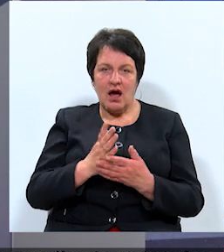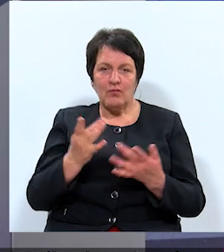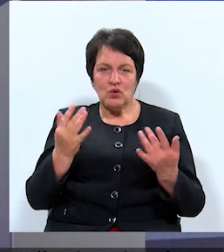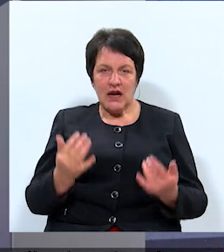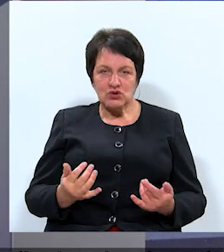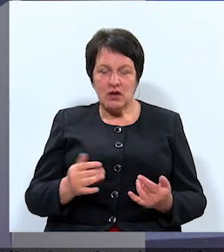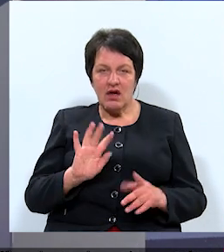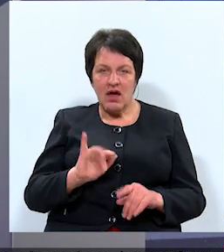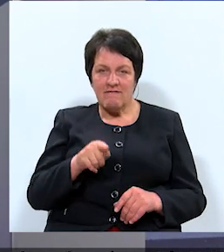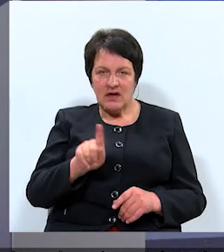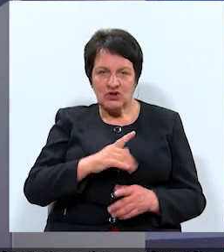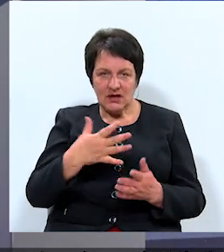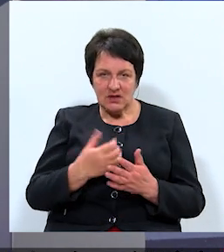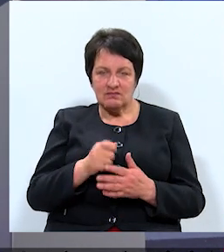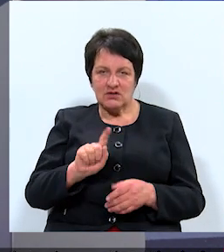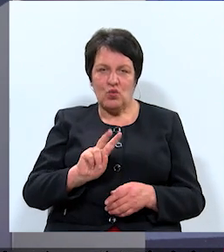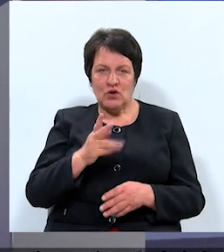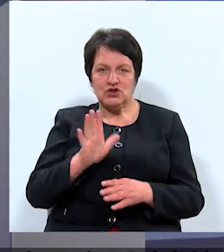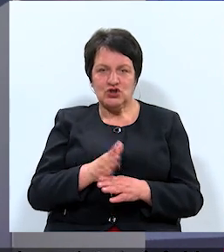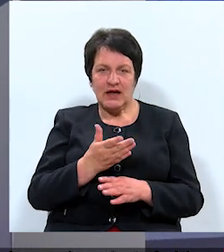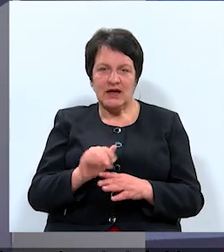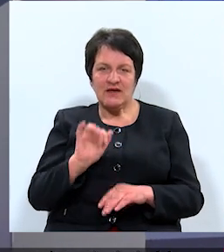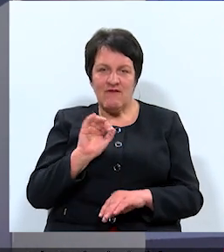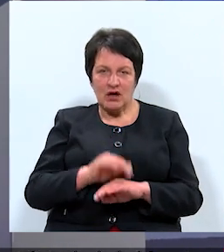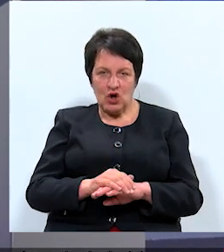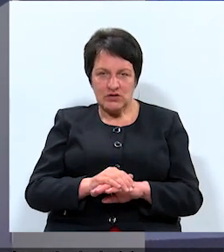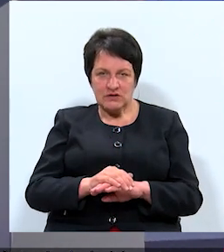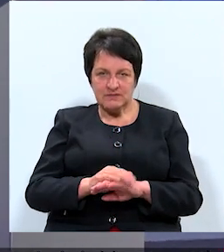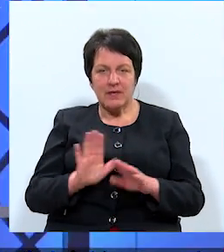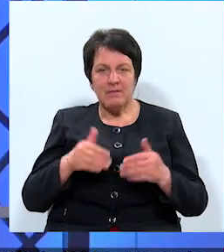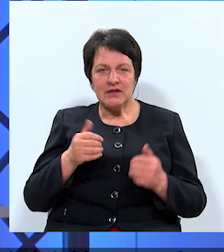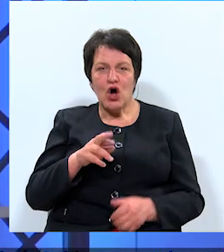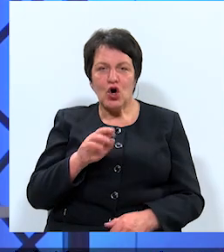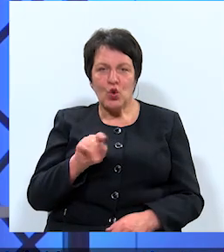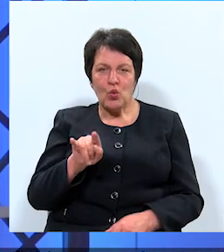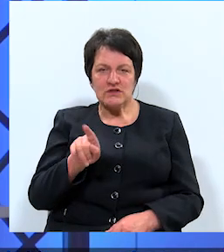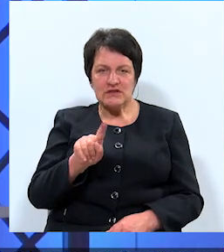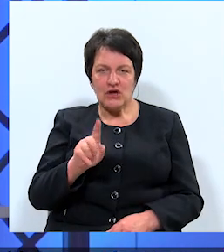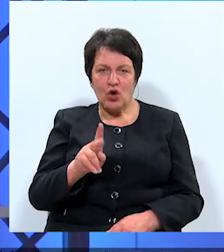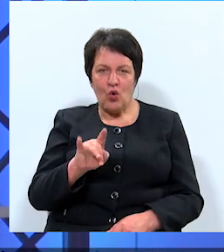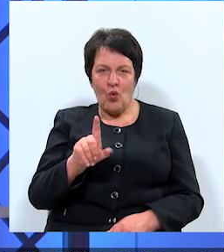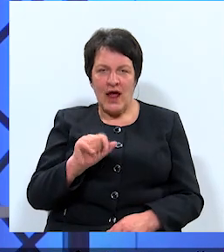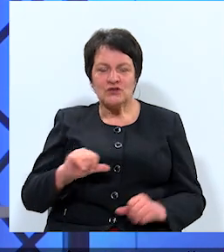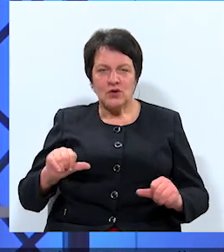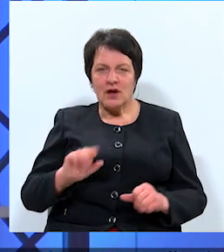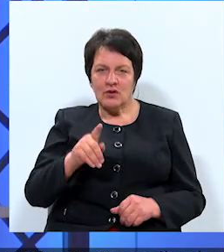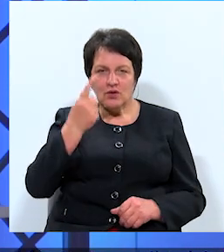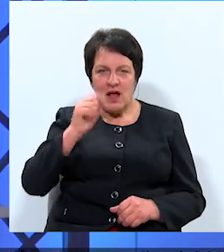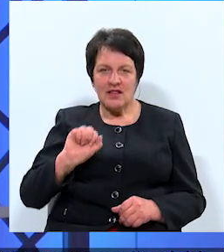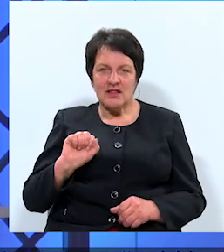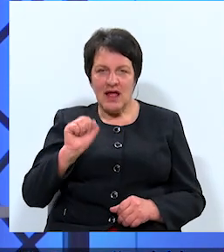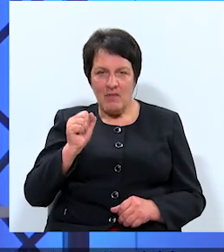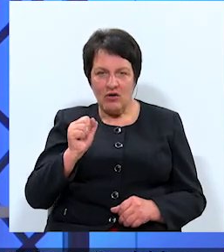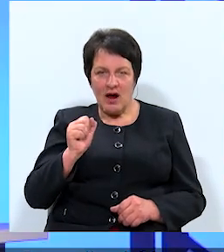rezultātam. Ja viņš ir tiek sasniegts, tas ir otrs šķirīgs faktors. Paldies. Ruskulis kundze, jūs prāt. Demokrātijas izpausma vai